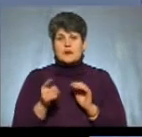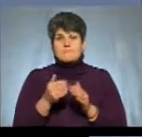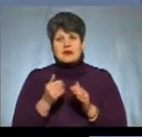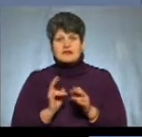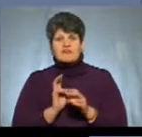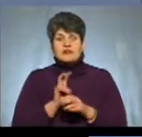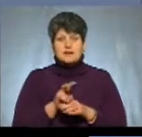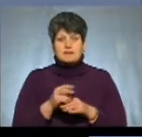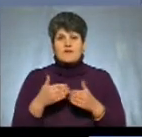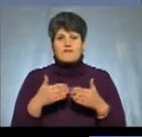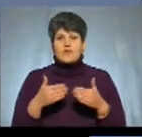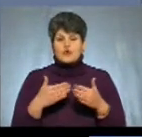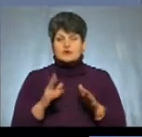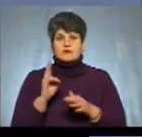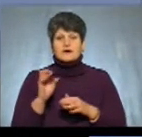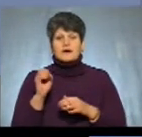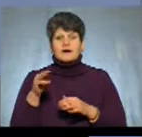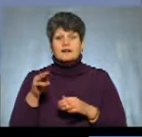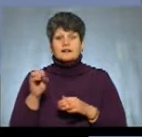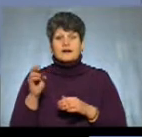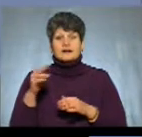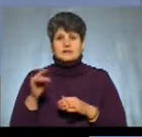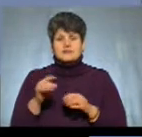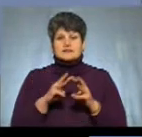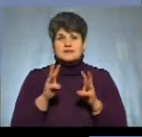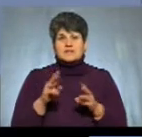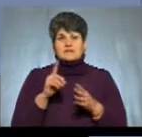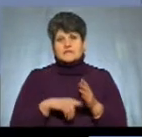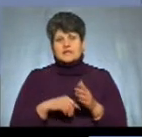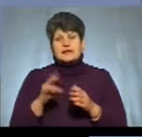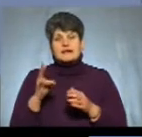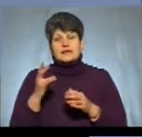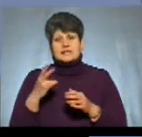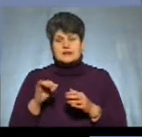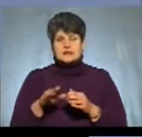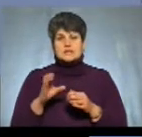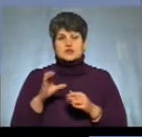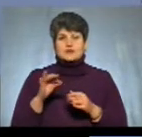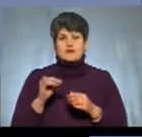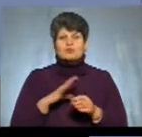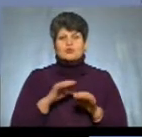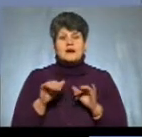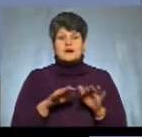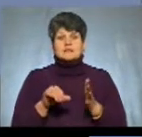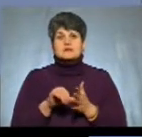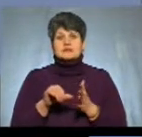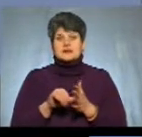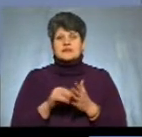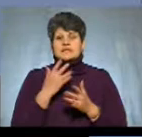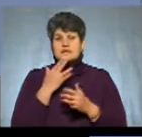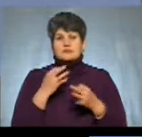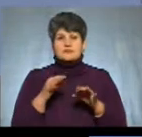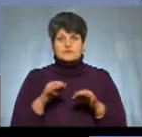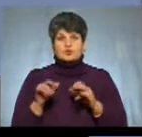воротами до Кафедрального собору святих Віри Надії та їхньої матері Софії відбулася акція представників національно-визвольного руху